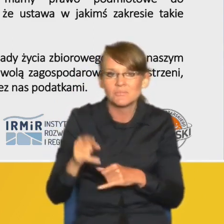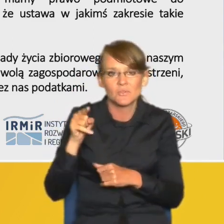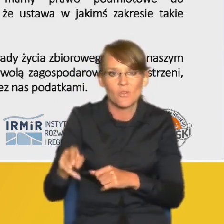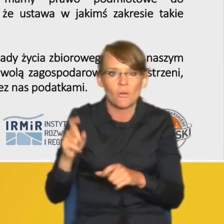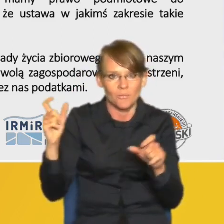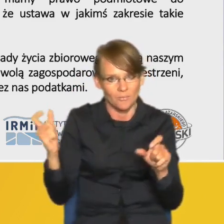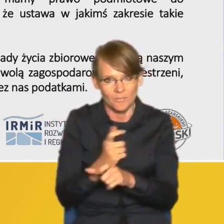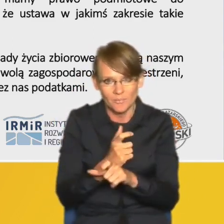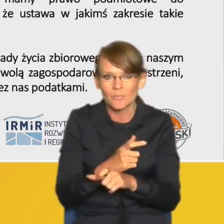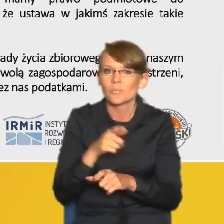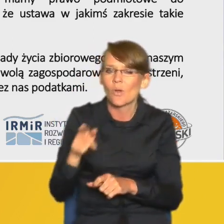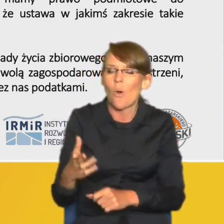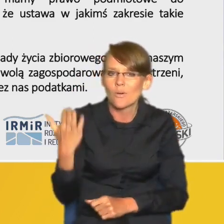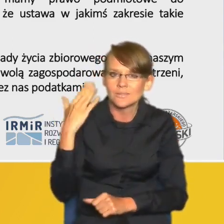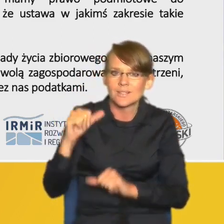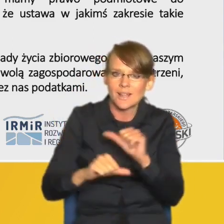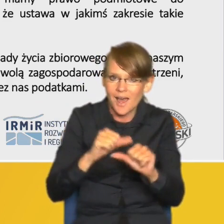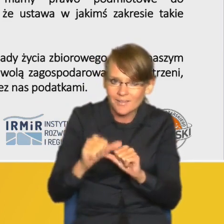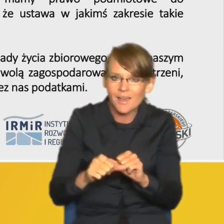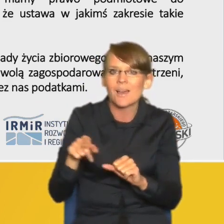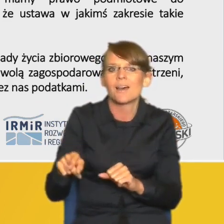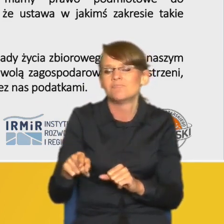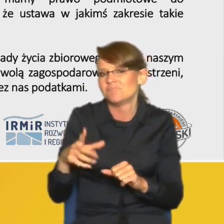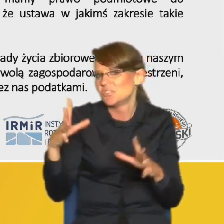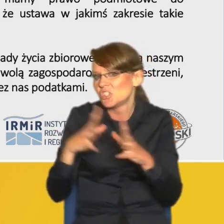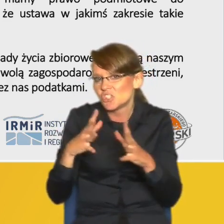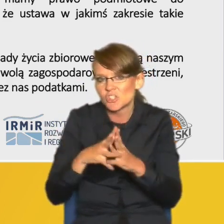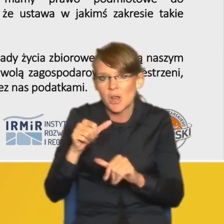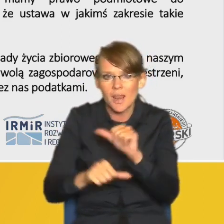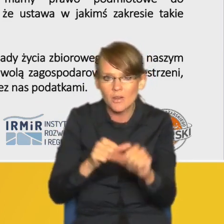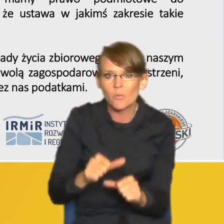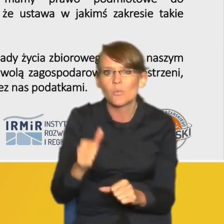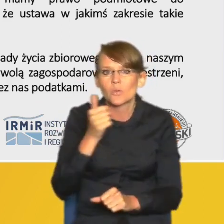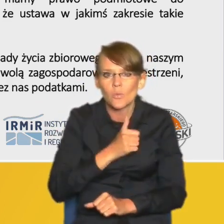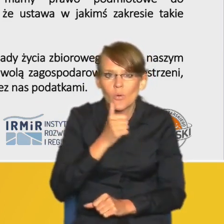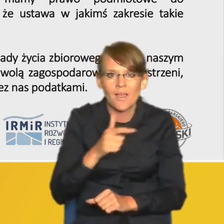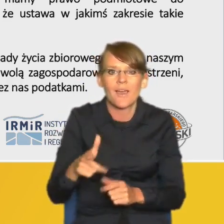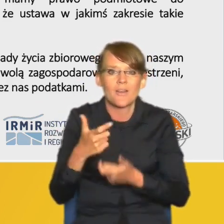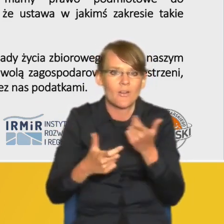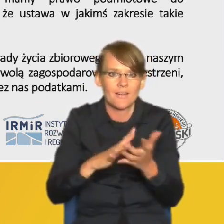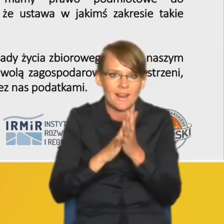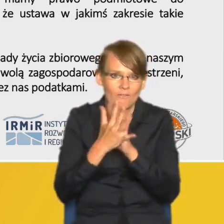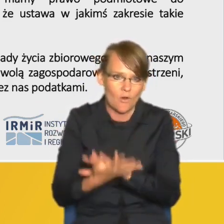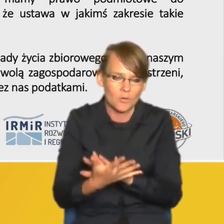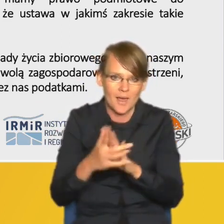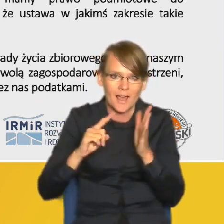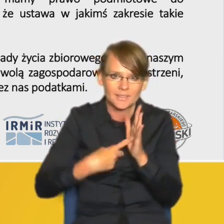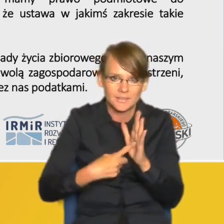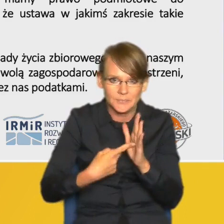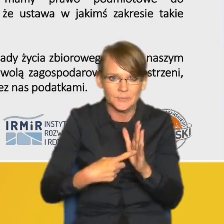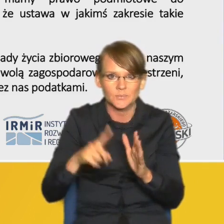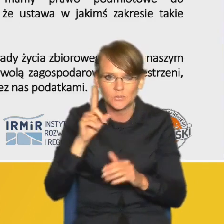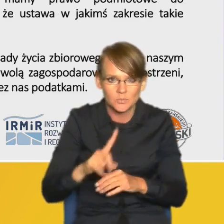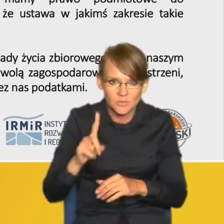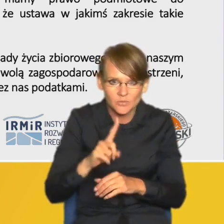próbuje w ostatnich latach czy dziesięcioleciach reformować administrację publiczną też